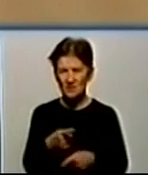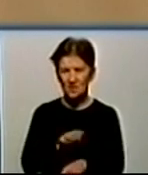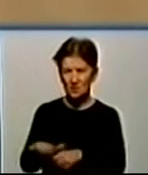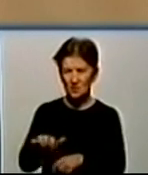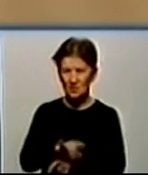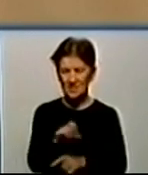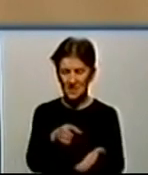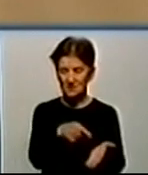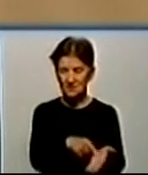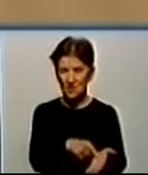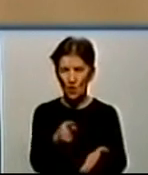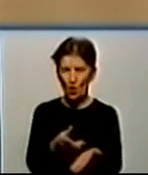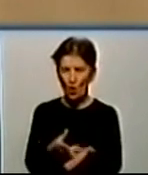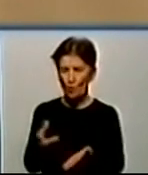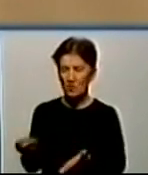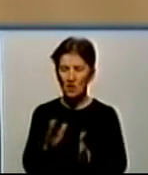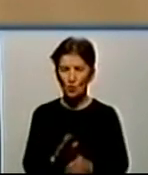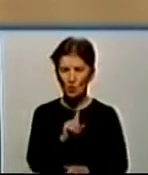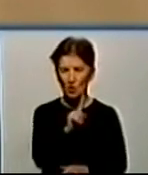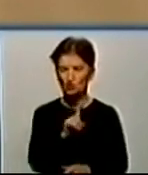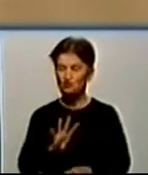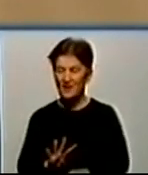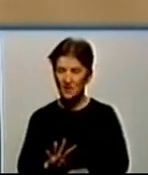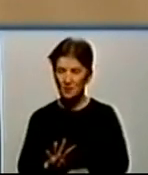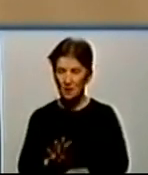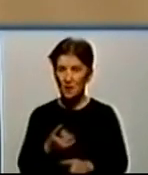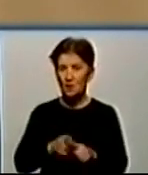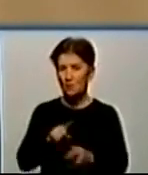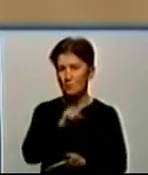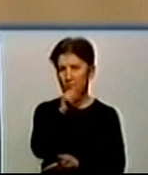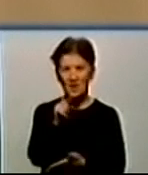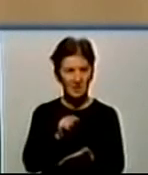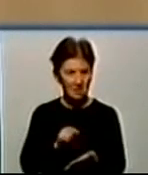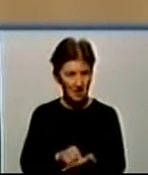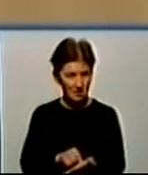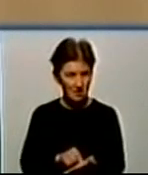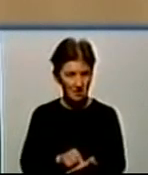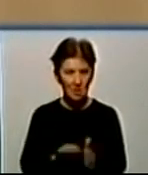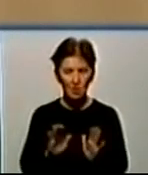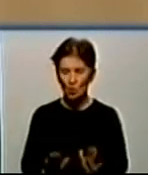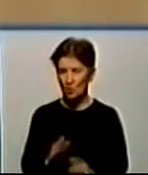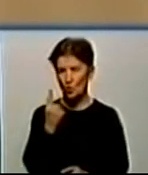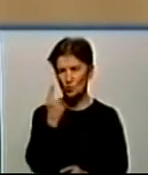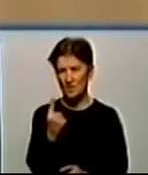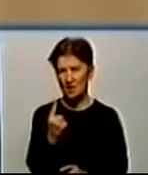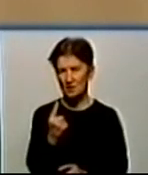цих грошей оплачена лише чверть. Питання, шановні депутати, лише одне.